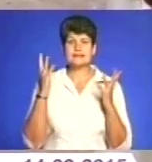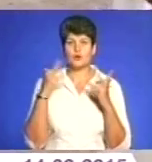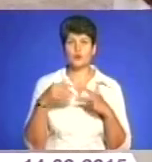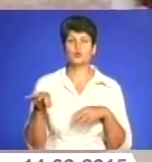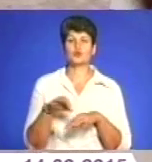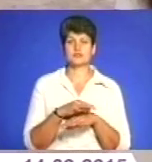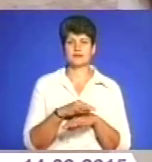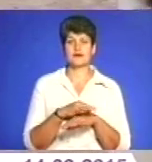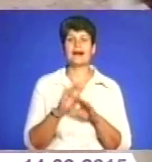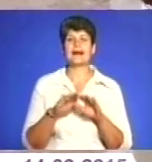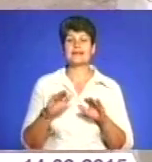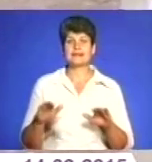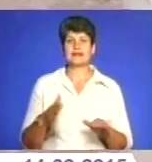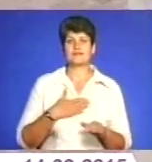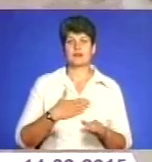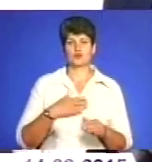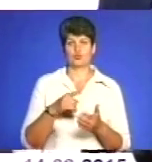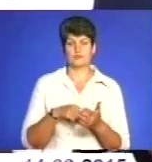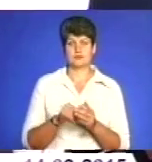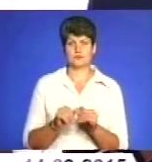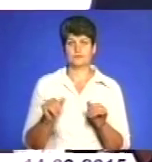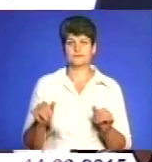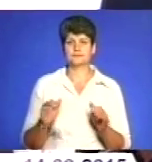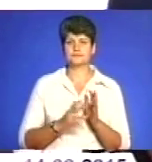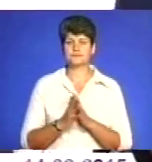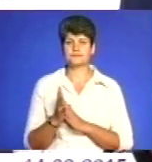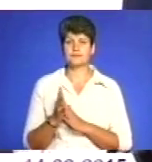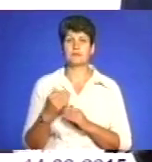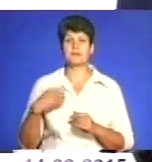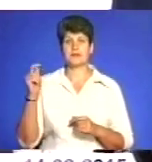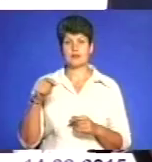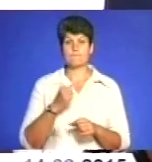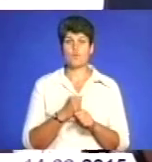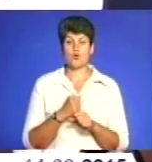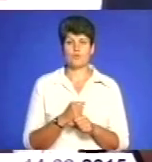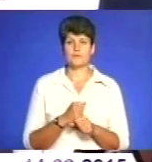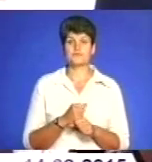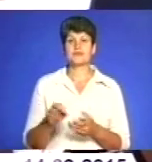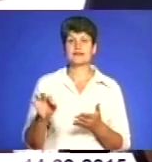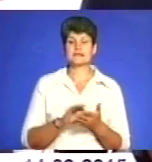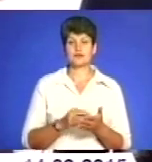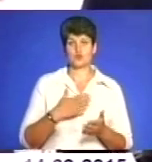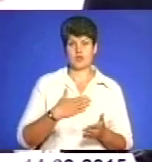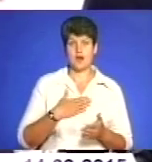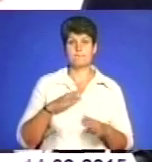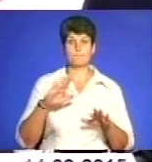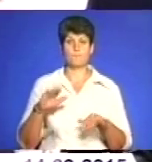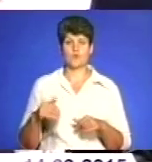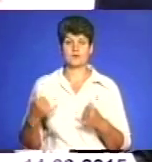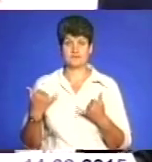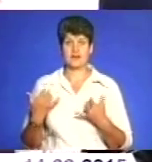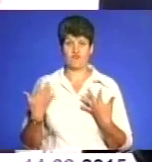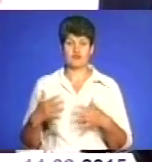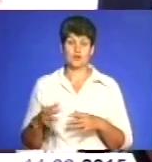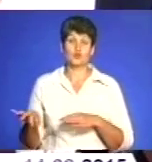одружилися. А й дітей в нашому місті роститимуть. Ми приїхали сюди по роботі, і одразу я, потім моя зараз вже